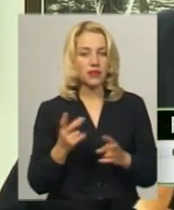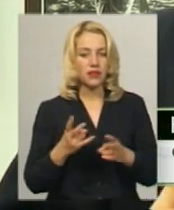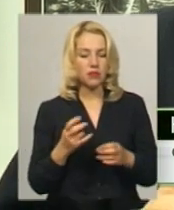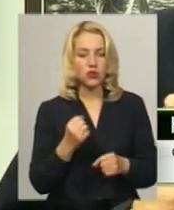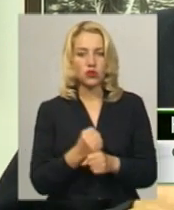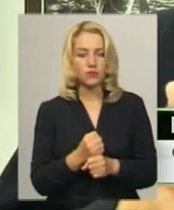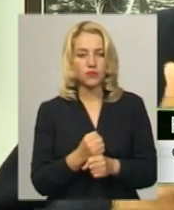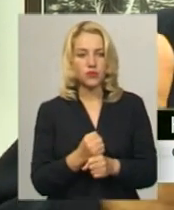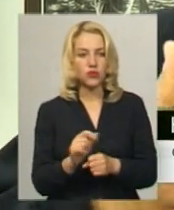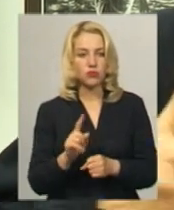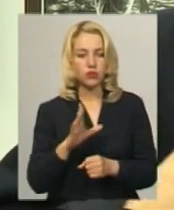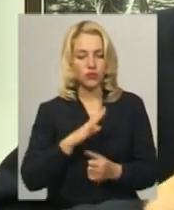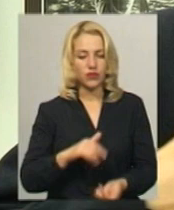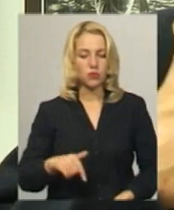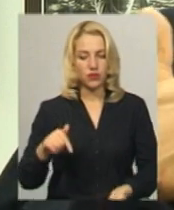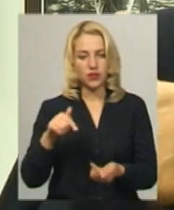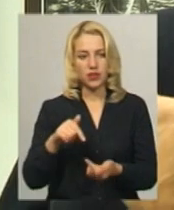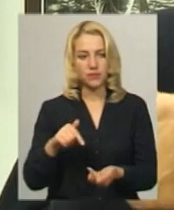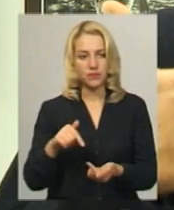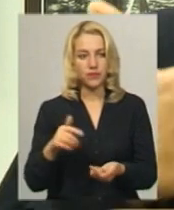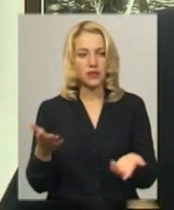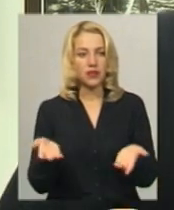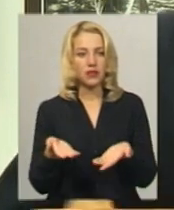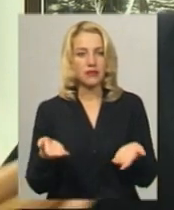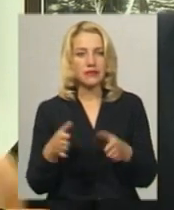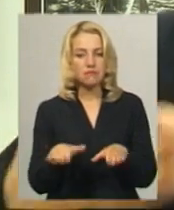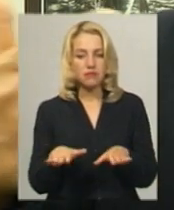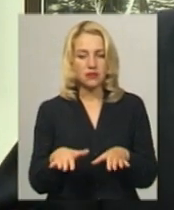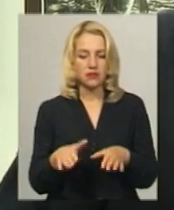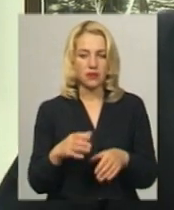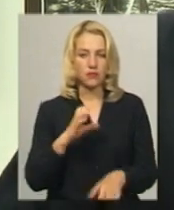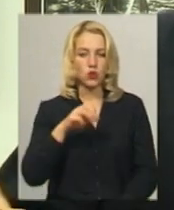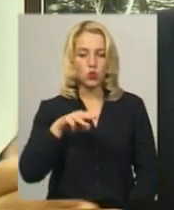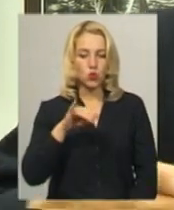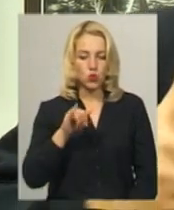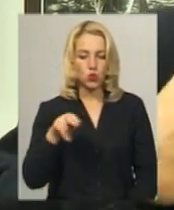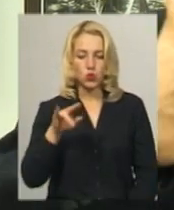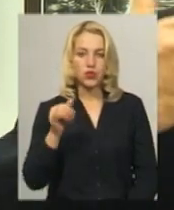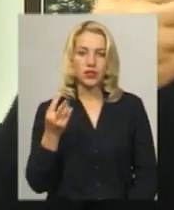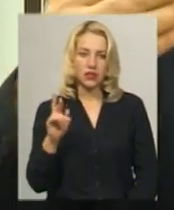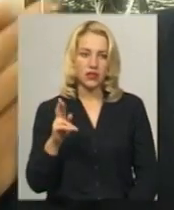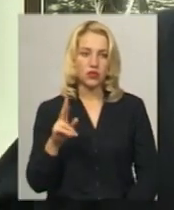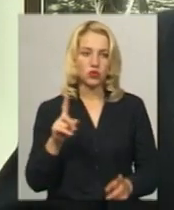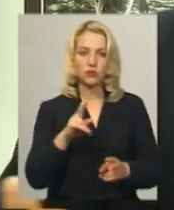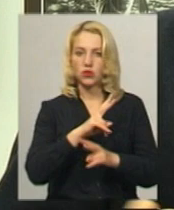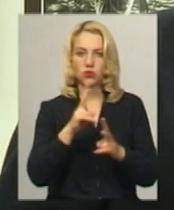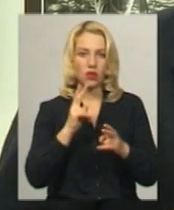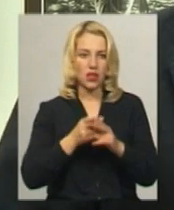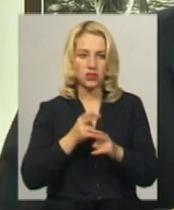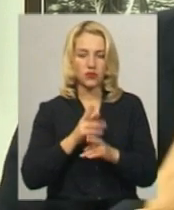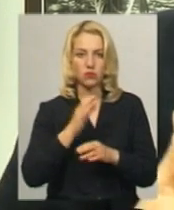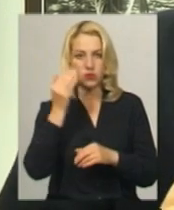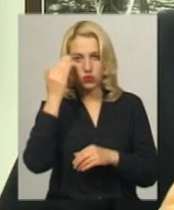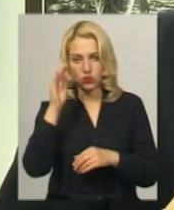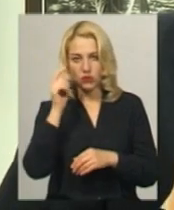це було відповідне місце чи студія, щоб ніхто не заважав, щоб не було сторонніх очей. Ну